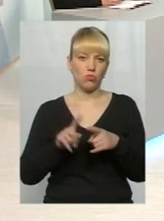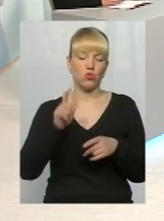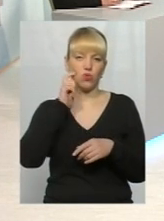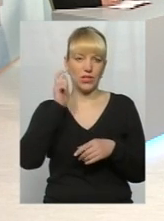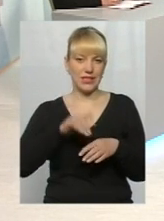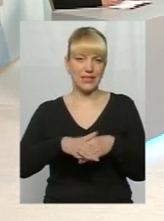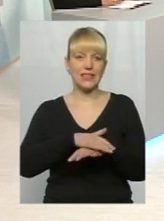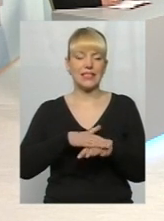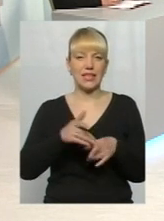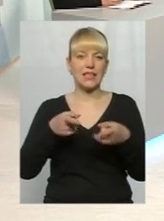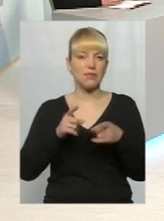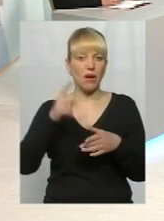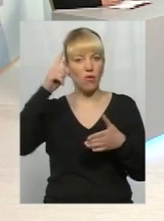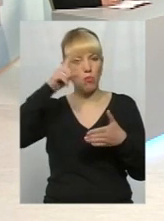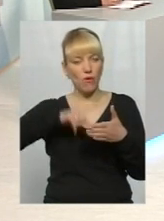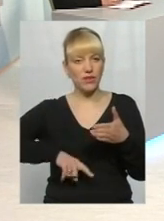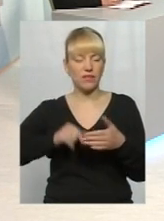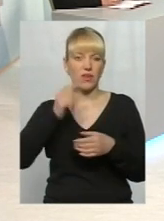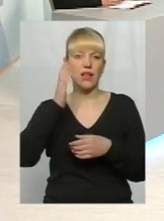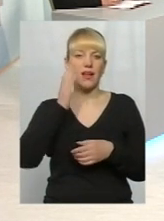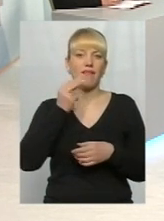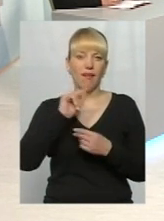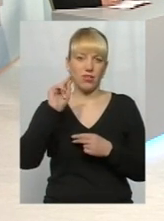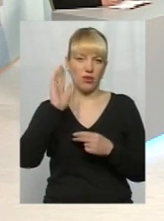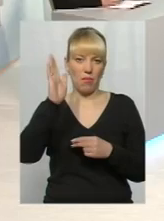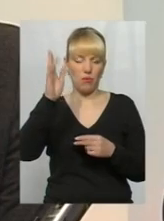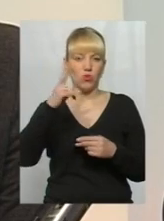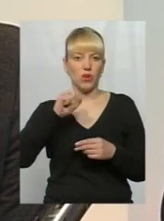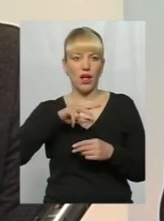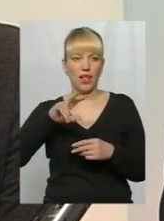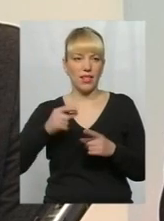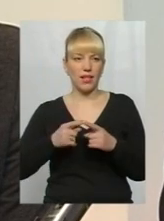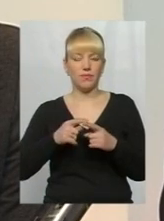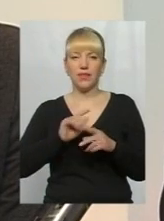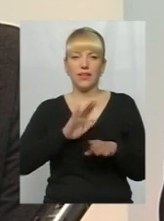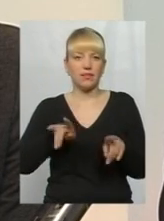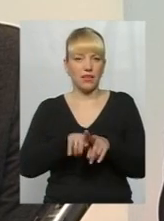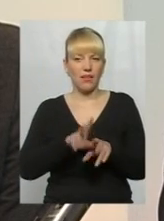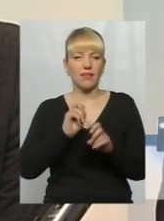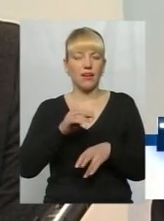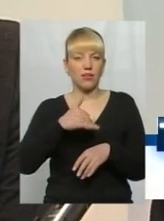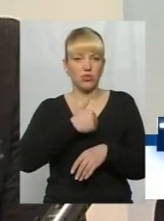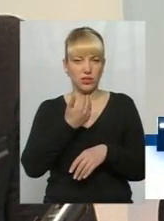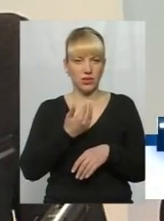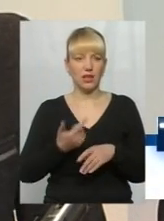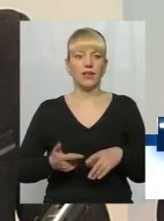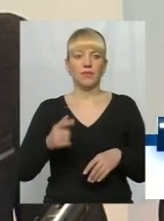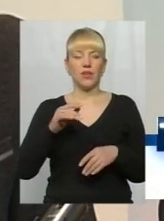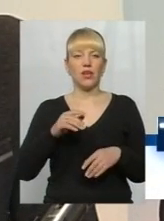насправді повірило в краще майбутнє, але сталося не як гадалося. Справа в тому, що